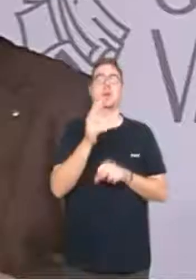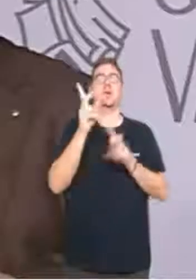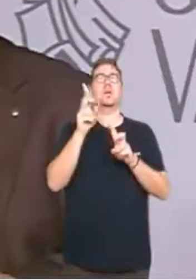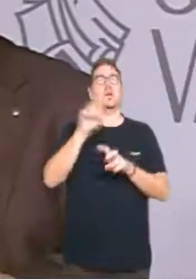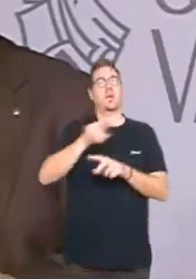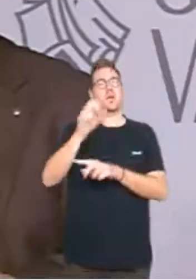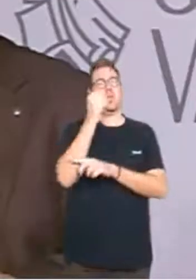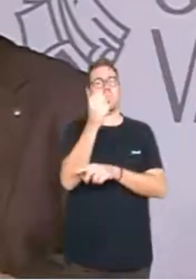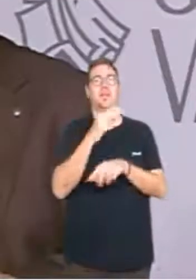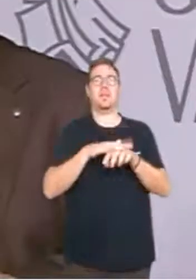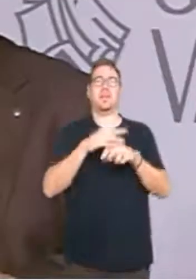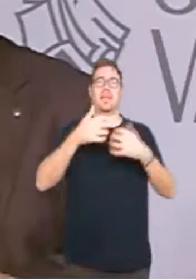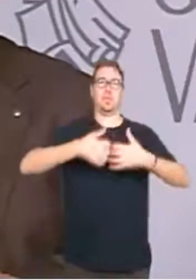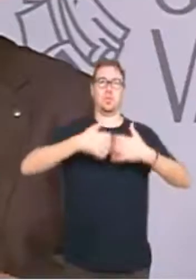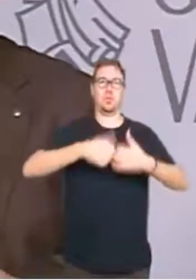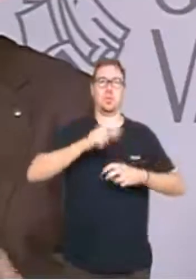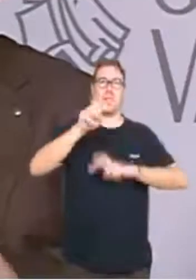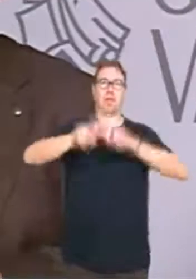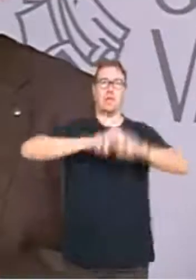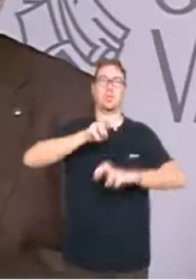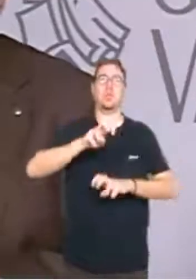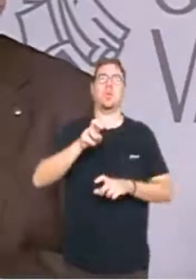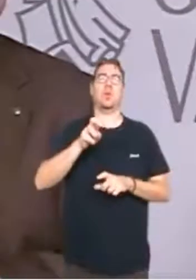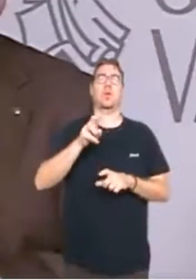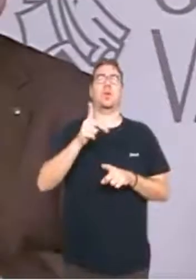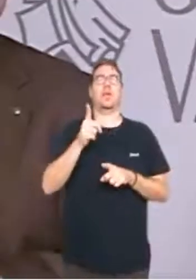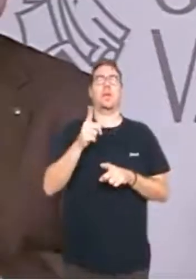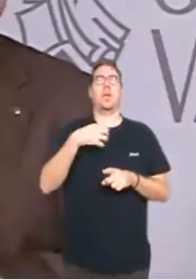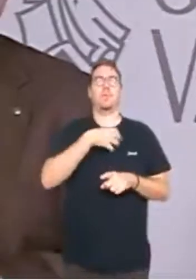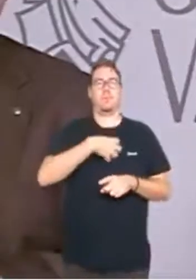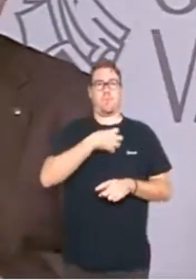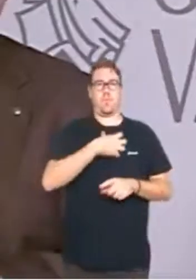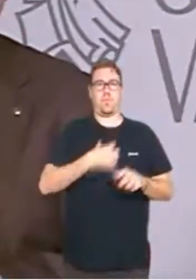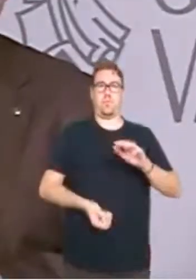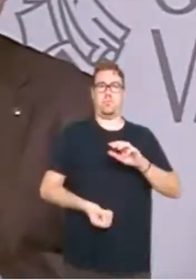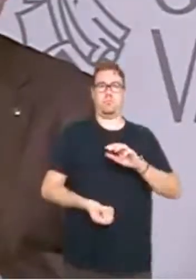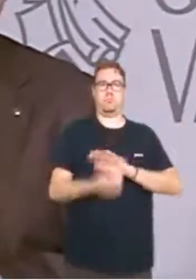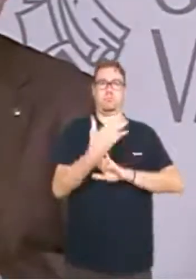recolzament de la indústria, la innovació i el foment de l'ocupació.